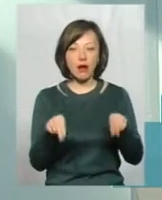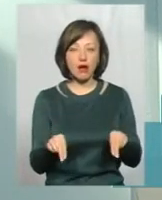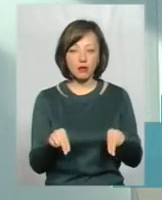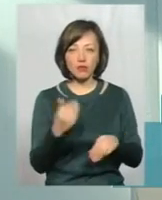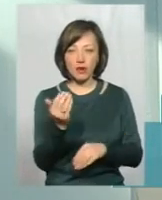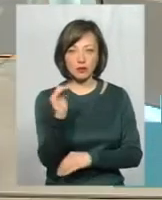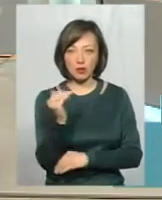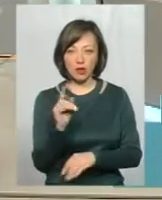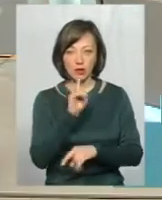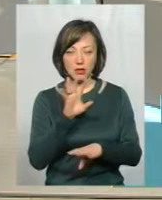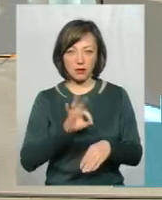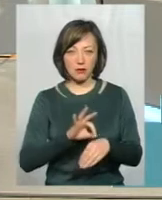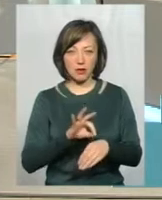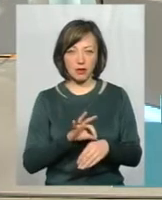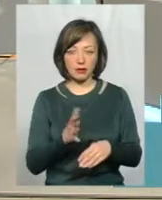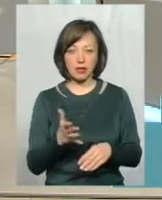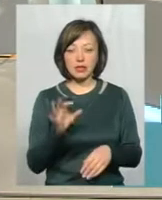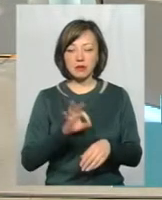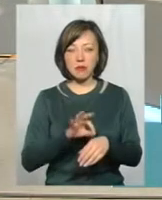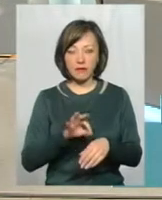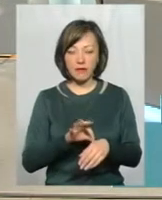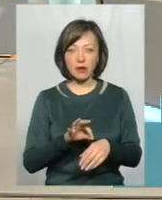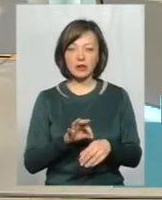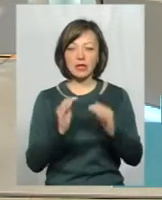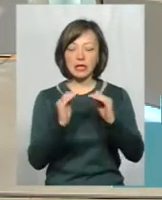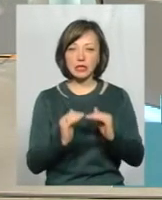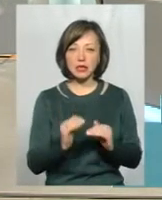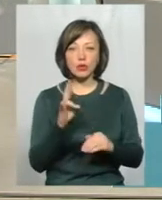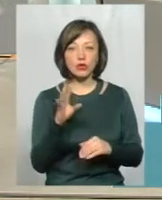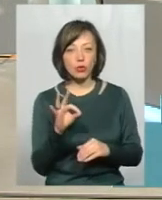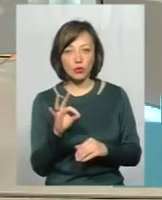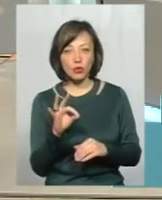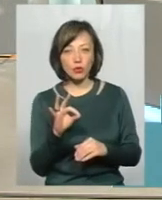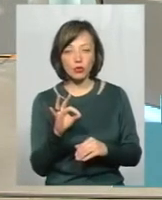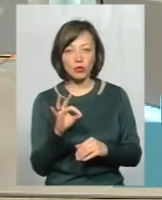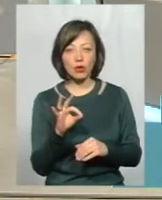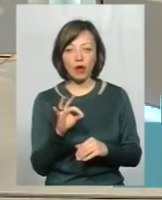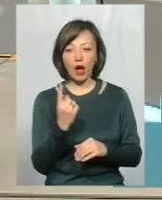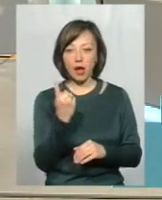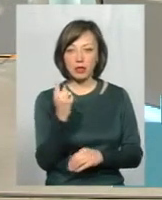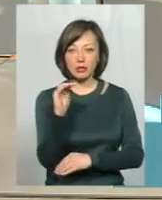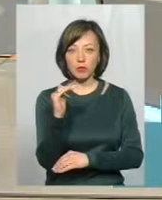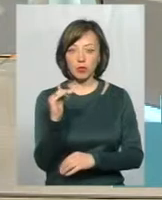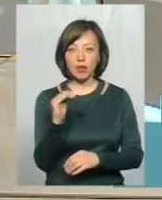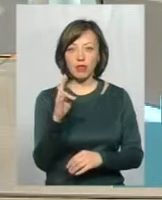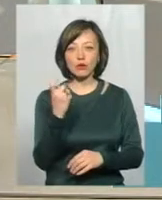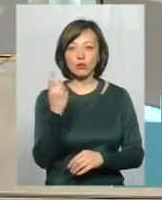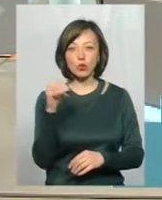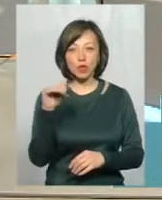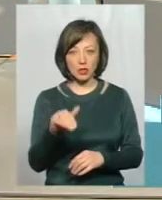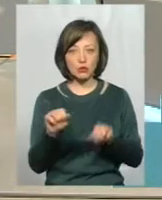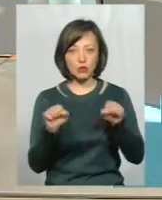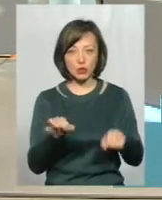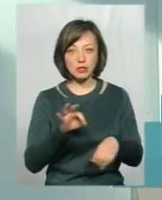ваш ребенок не заболеє? Заболеваємість, скажімо, низка, але один ребенок на 100 тисяч може